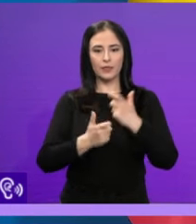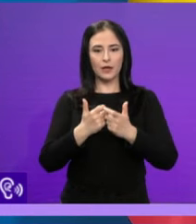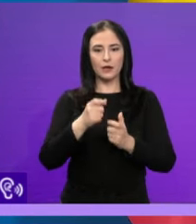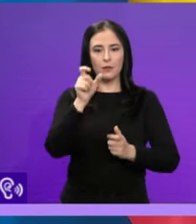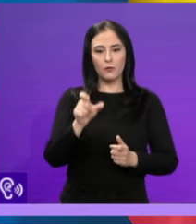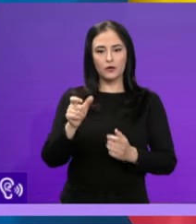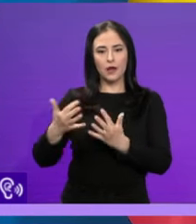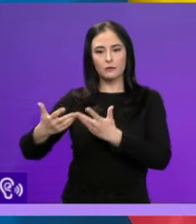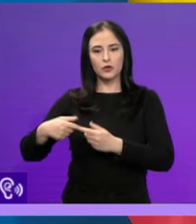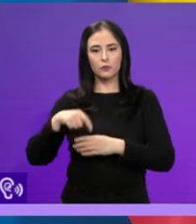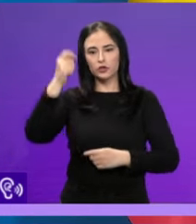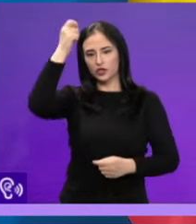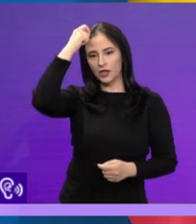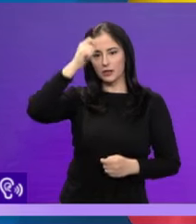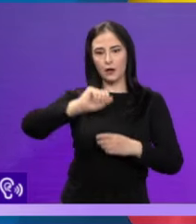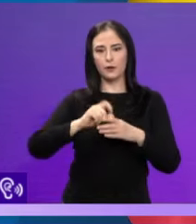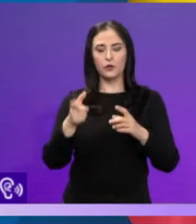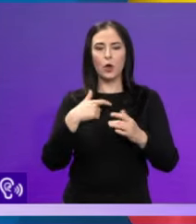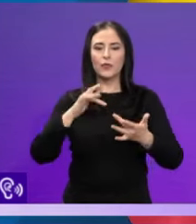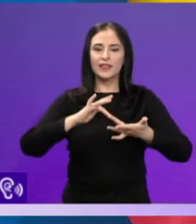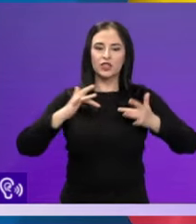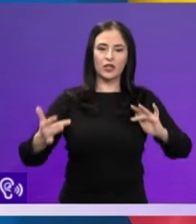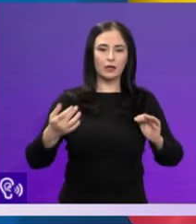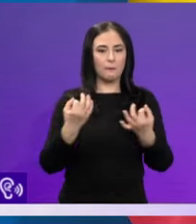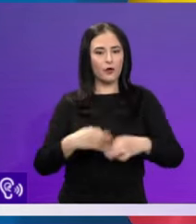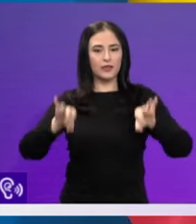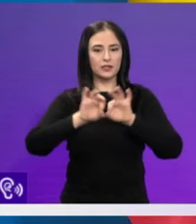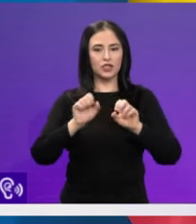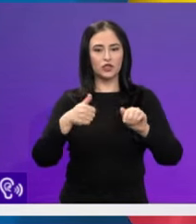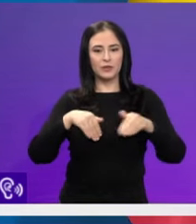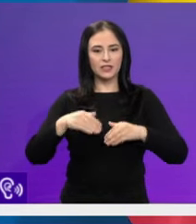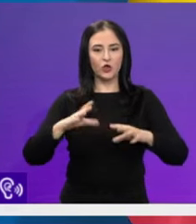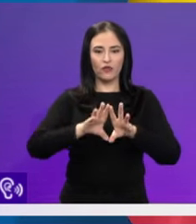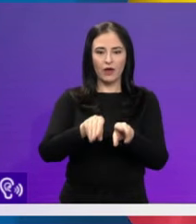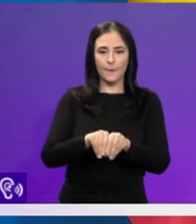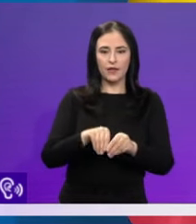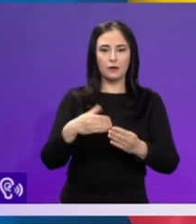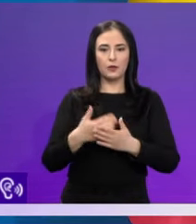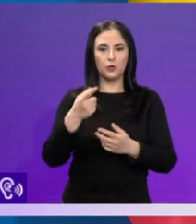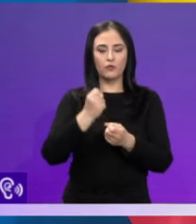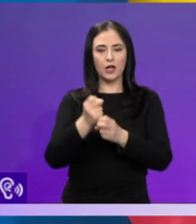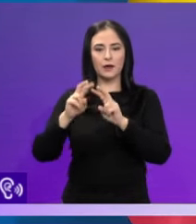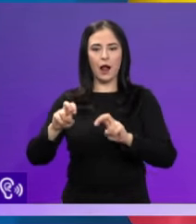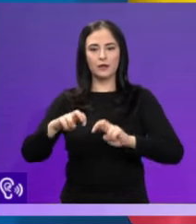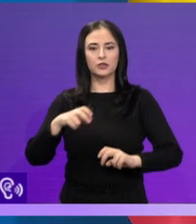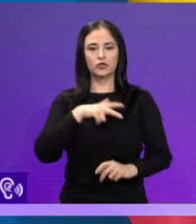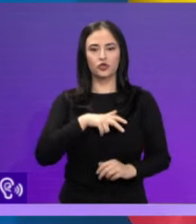Ministerul Cercetării, Inovării și Digitalizării și Ministerul Familii, Tineretului și Egalității de Șanse.